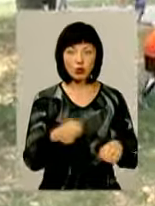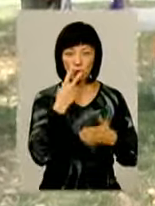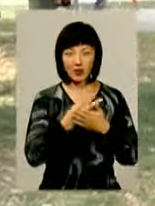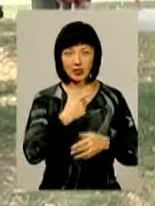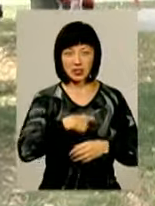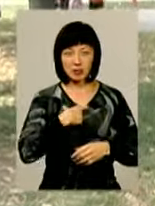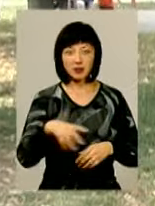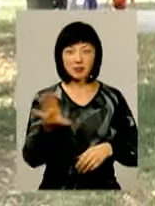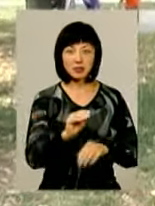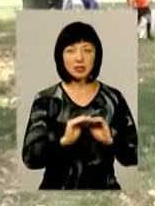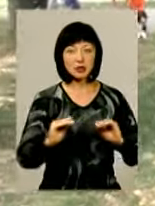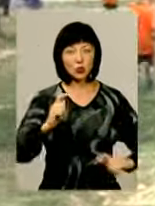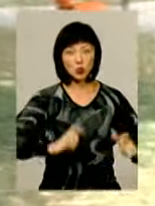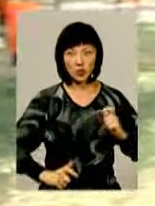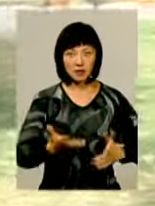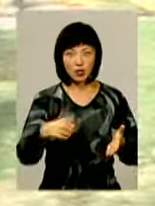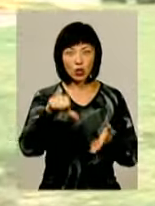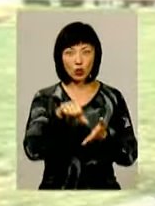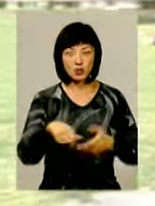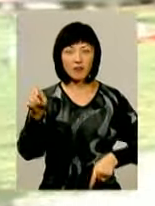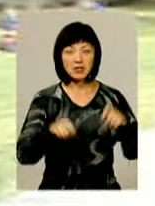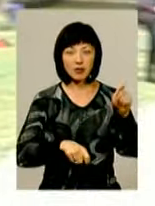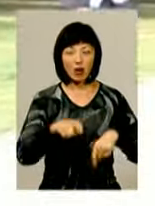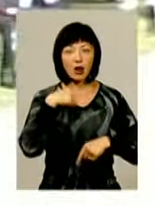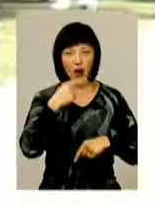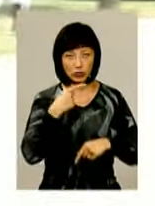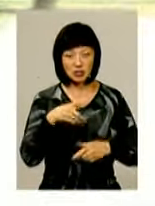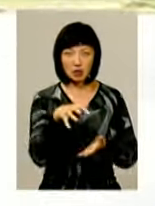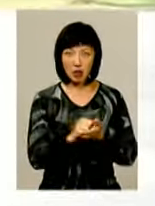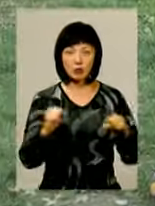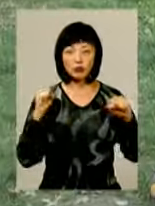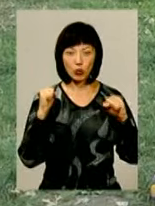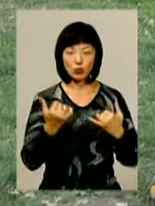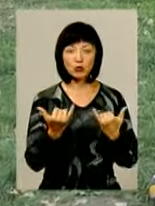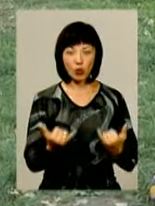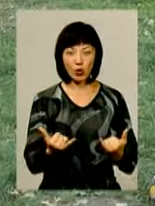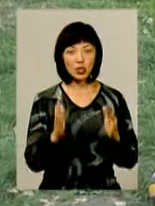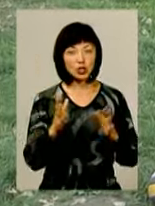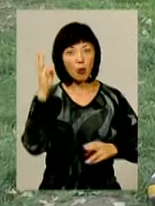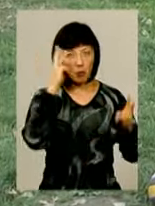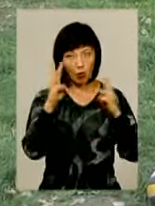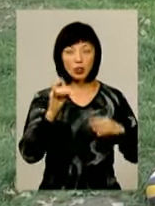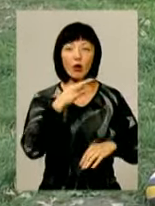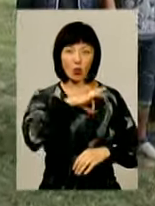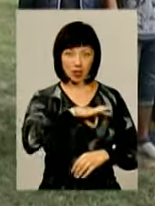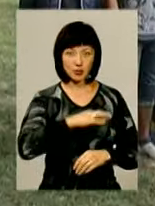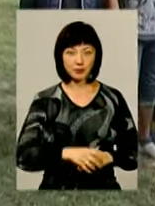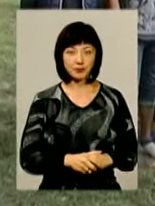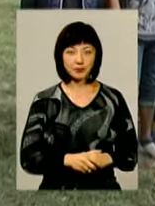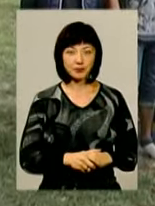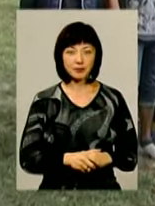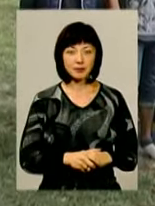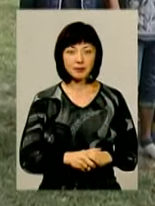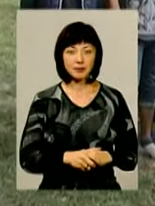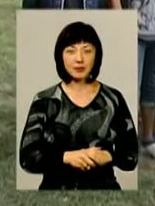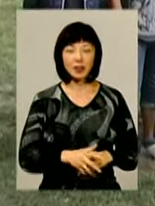себе. Усі школярі та студенти, які взяли участь у фестивалі, запевняють – займатися спортом сьогодні не лише модно, а й корисно. Я веду